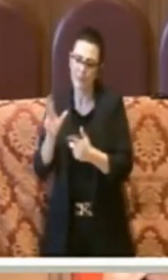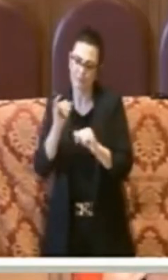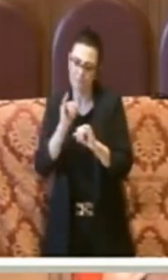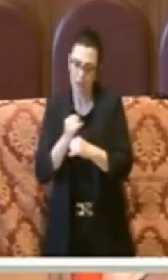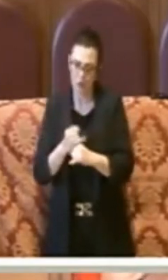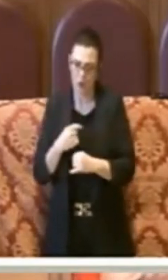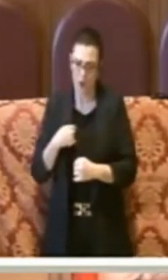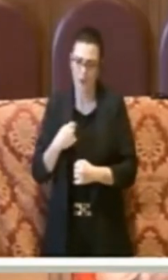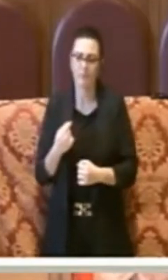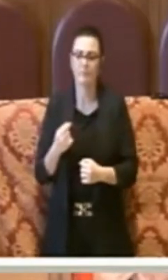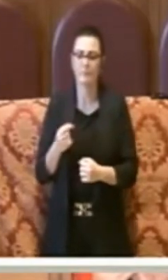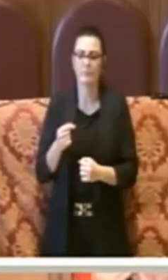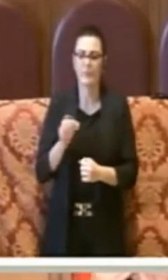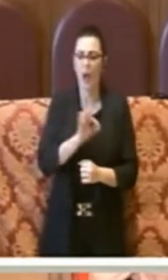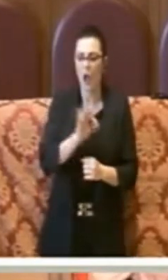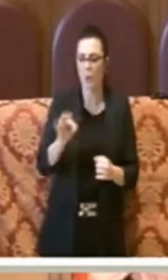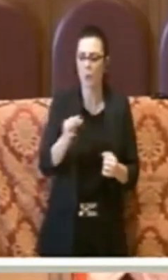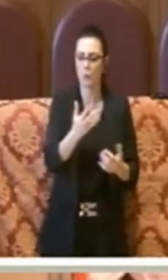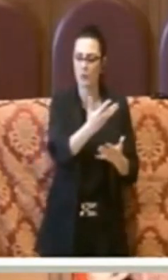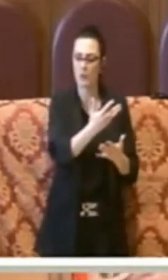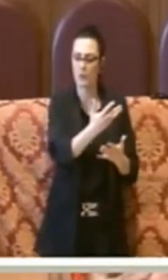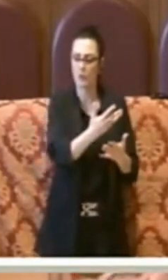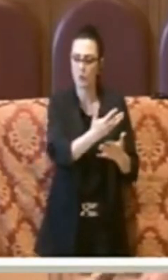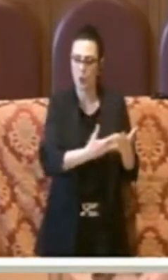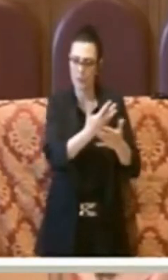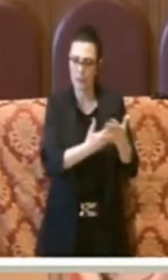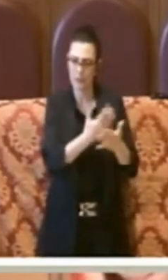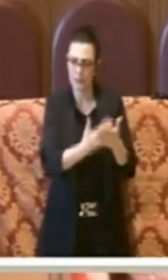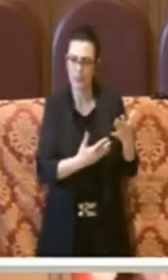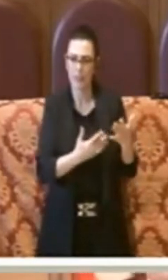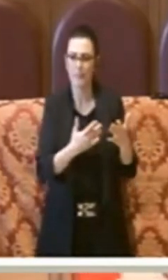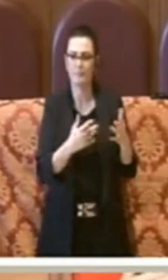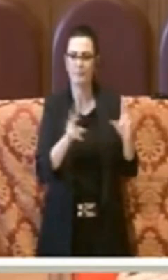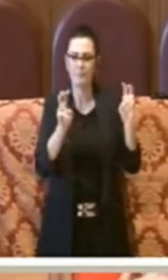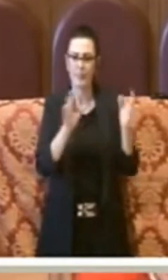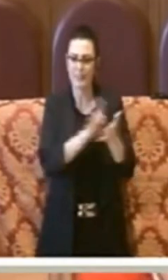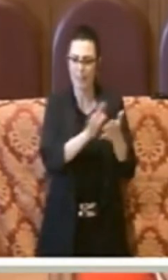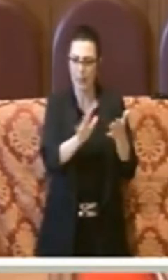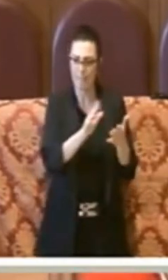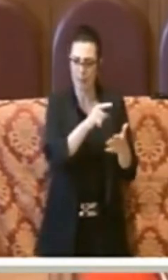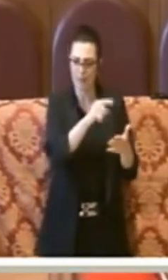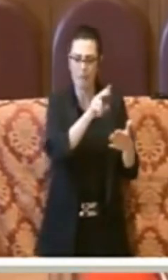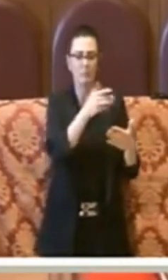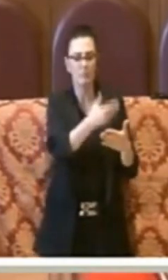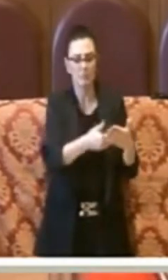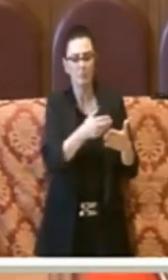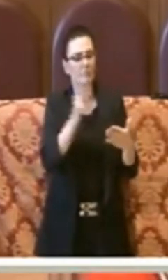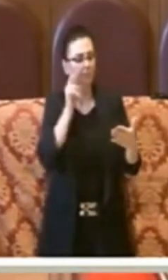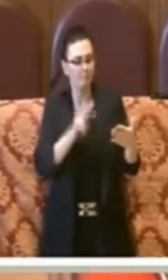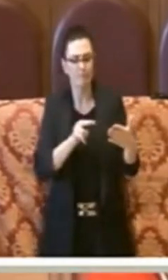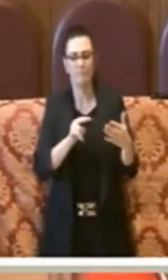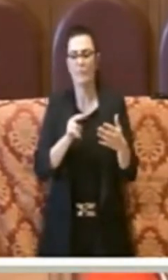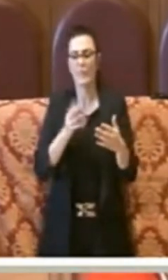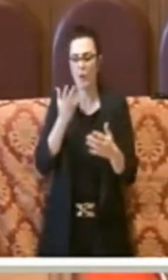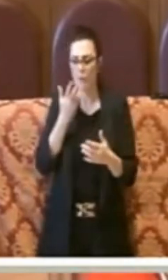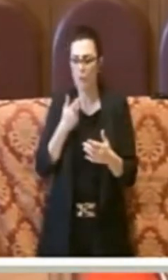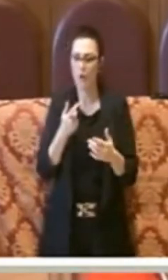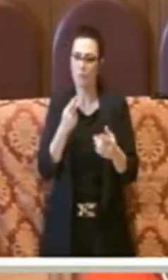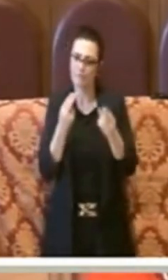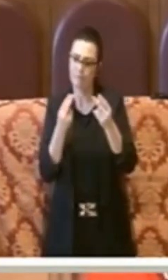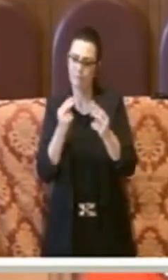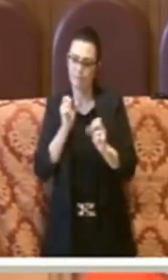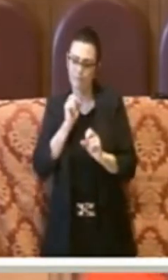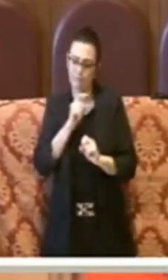notizie apparse sulla stampa, evidentemente non completamente